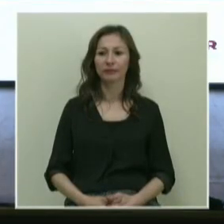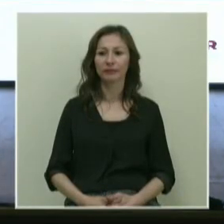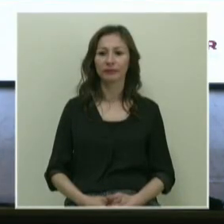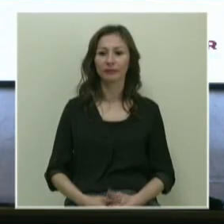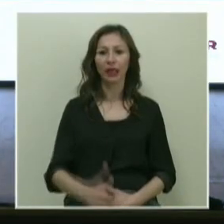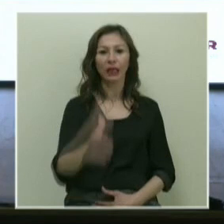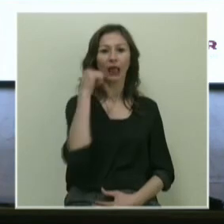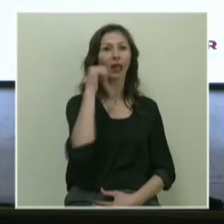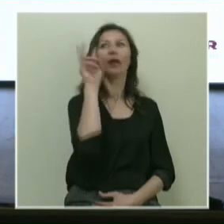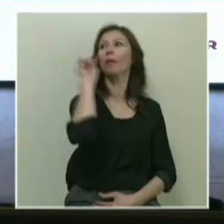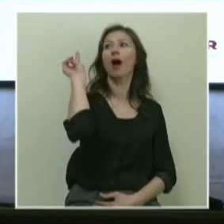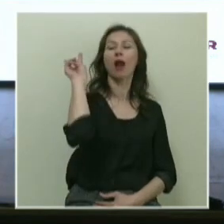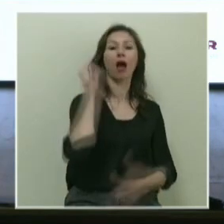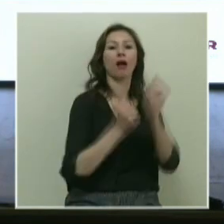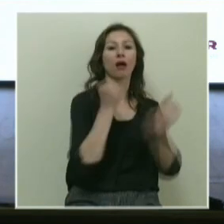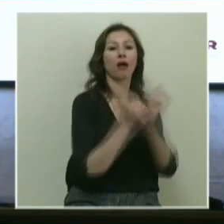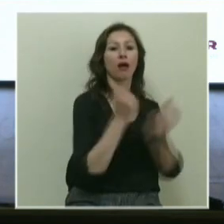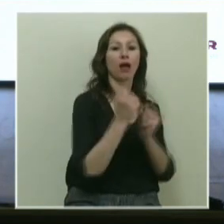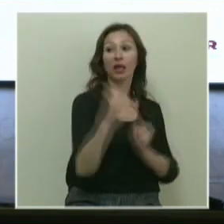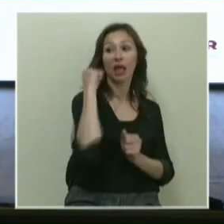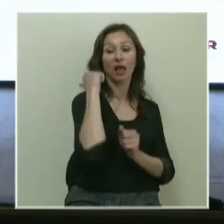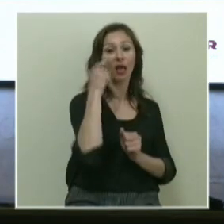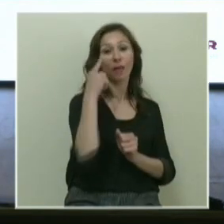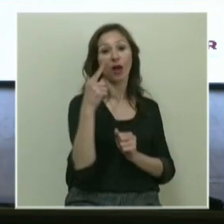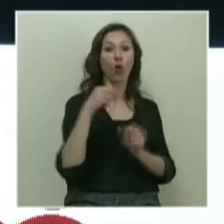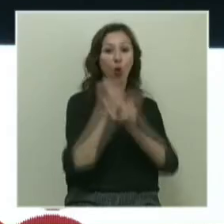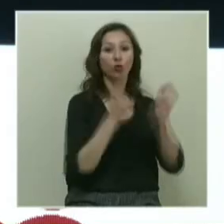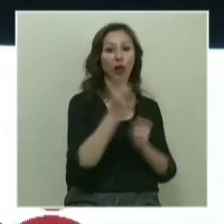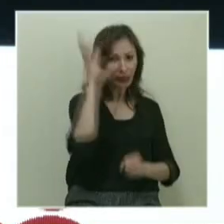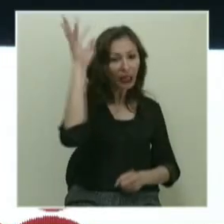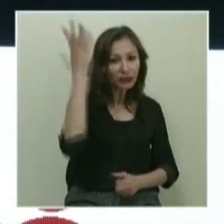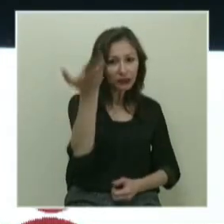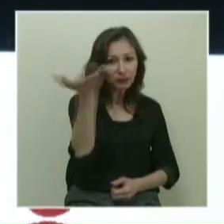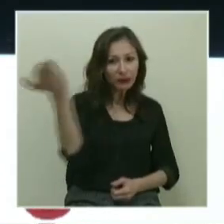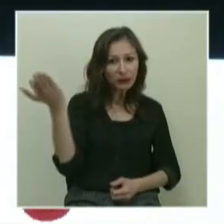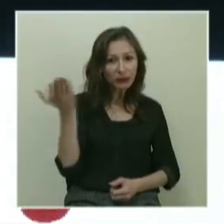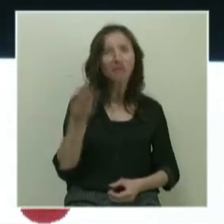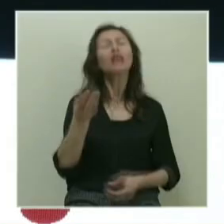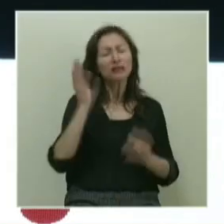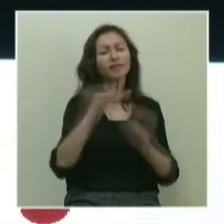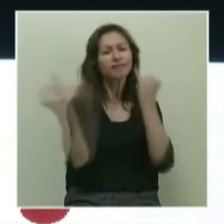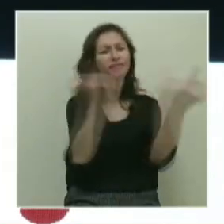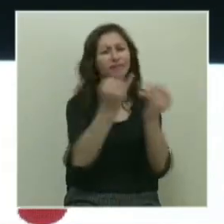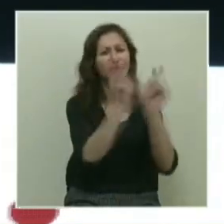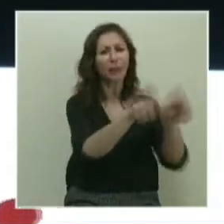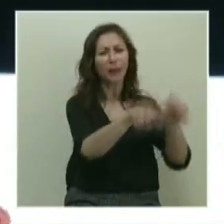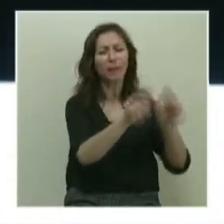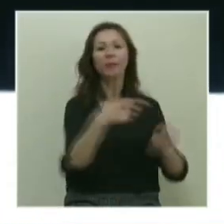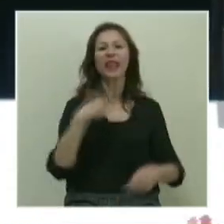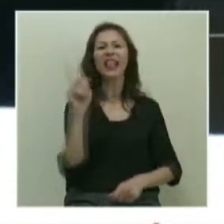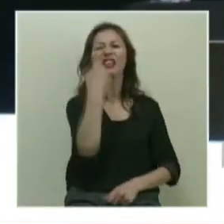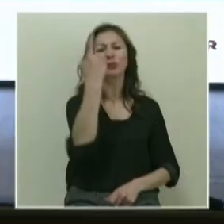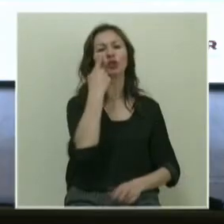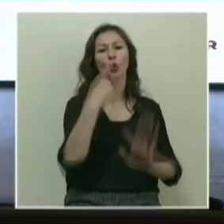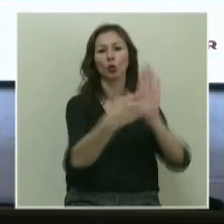Geriye bakarak, arkadaş geriye bakarak geleceğe gidilir mi yahu? Delirdiniz mi siz? Yiyin birbirinizi. Size ilginç bir şey